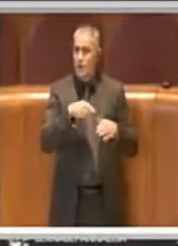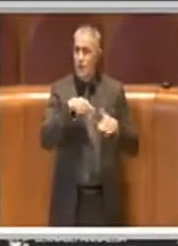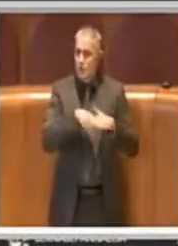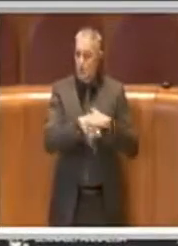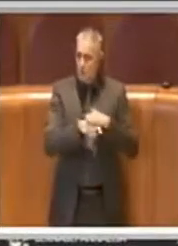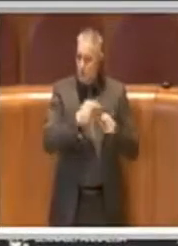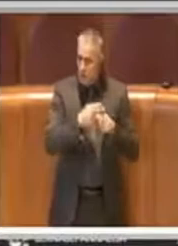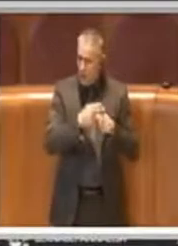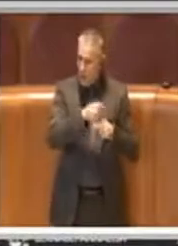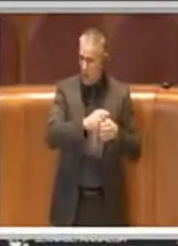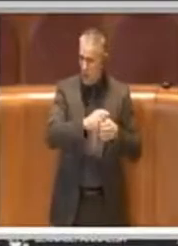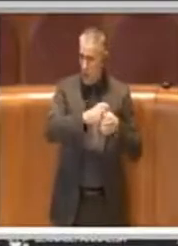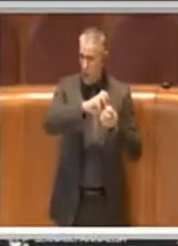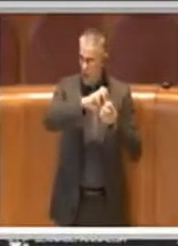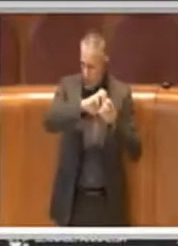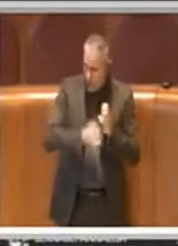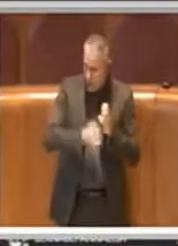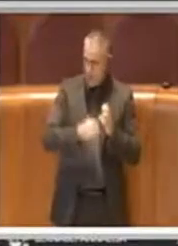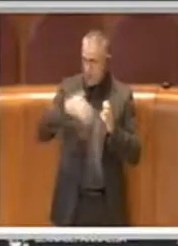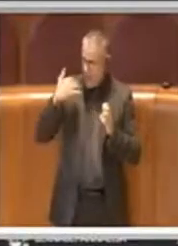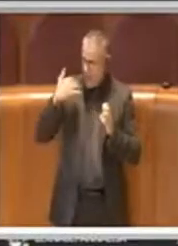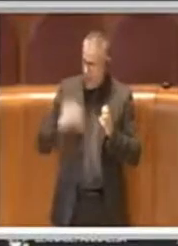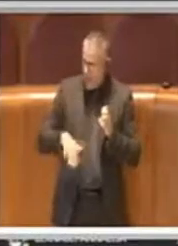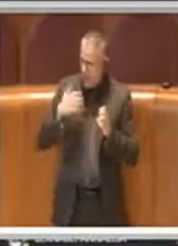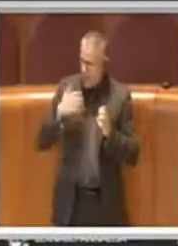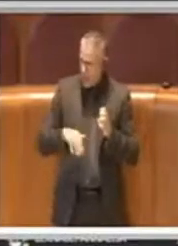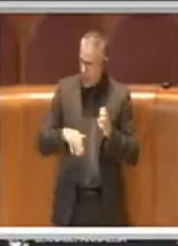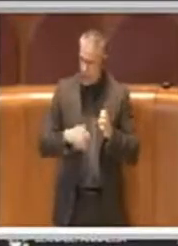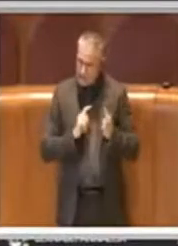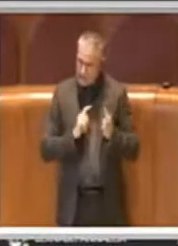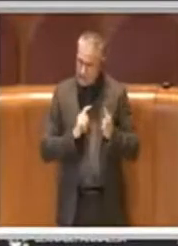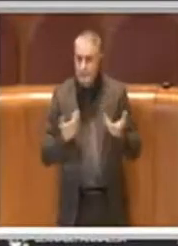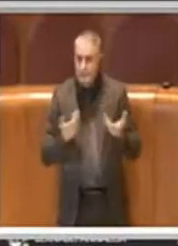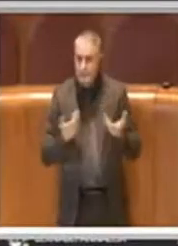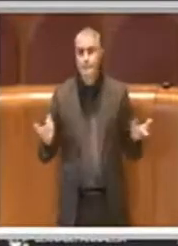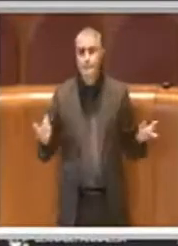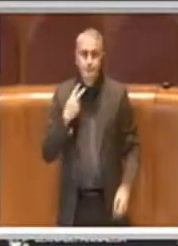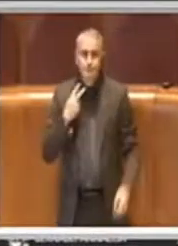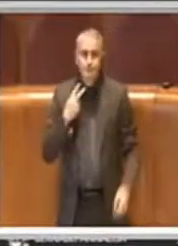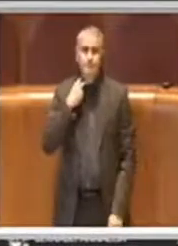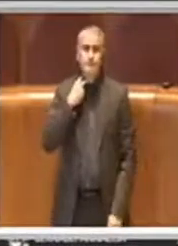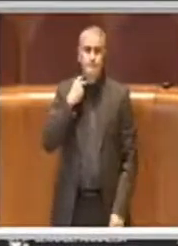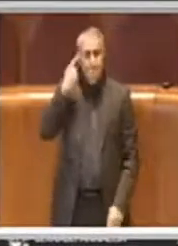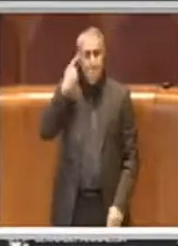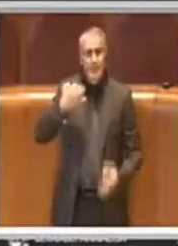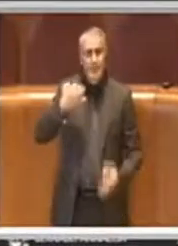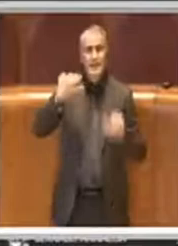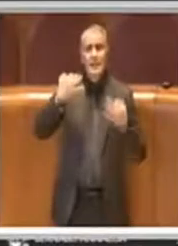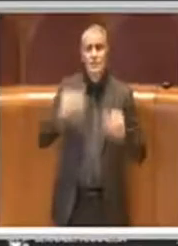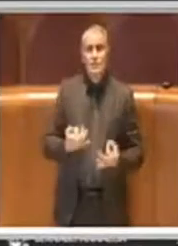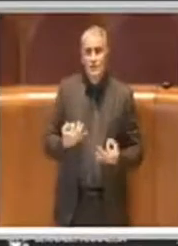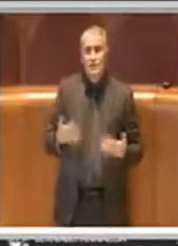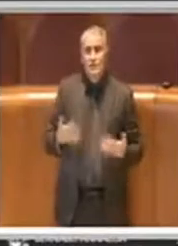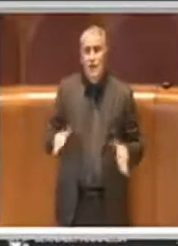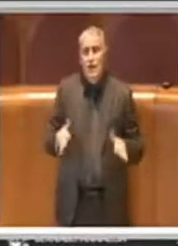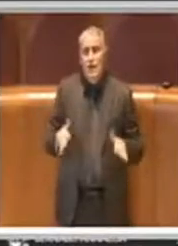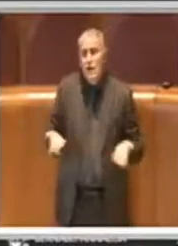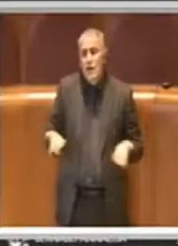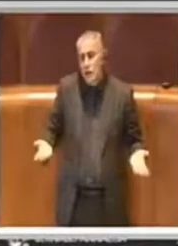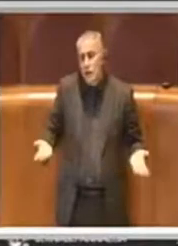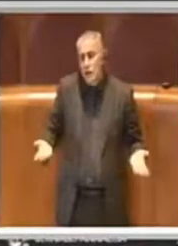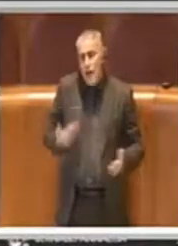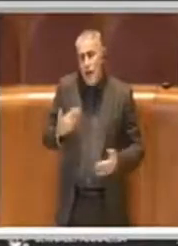argomenti che abbiamo affrontato, ha fatto sì che ci ha fatto prendere determinate decisioni e man mano stiamo andando